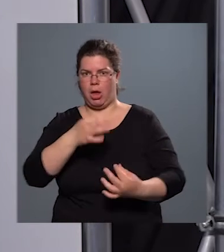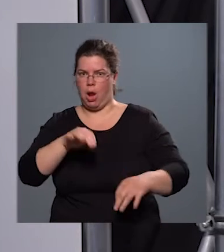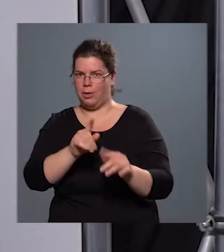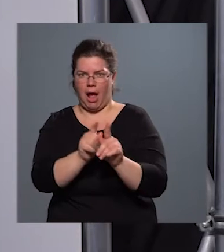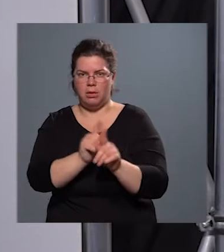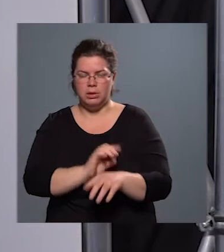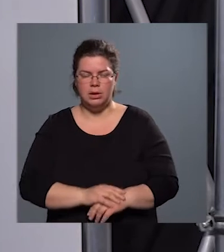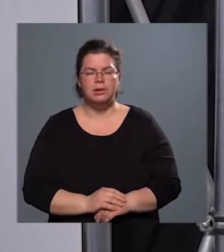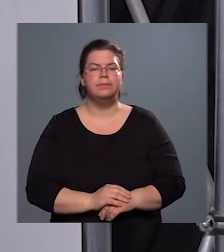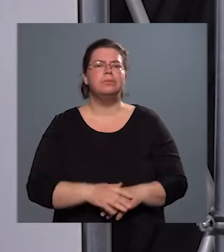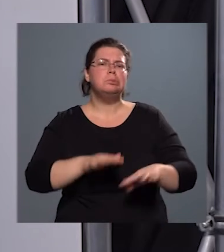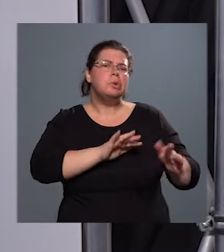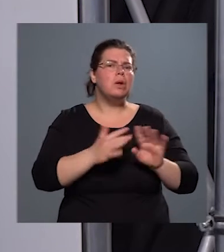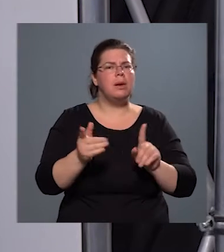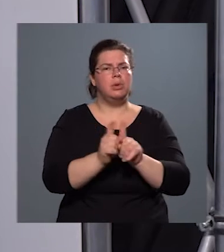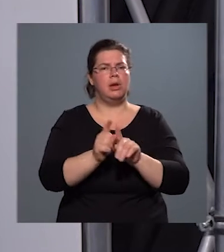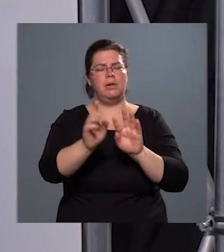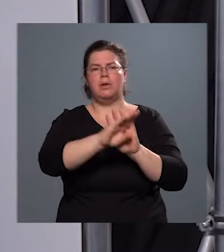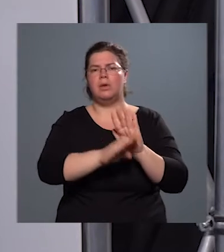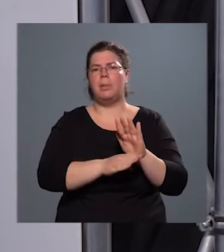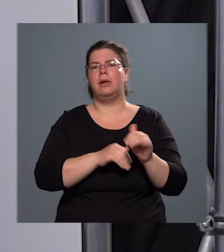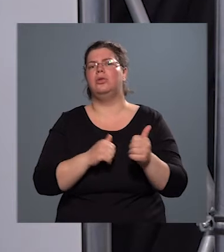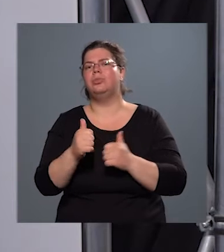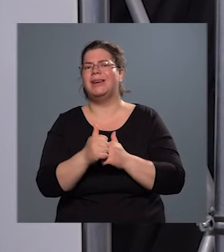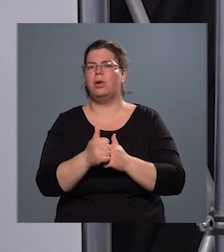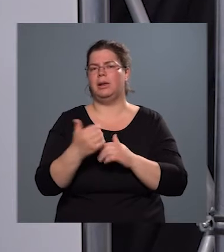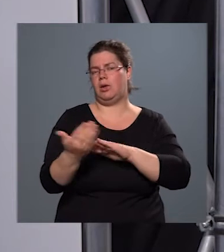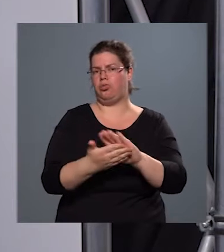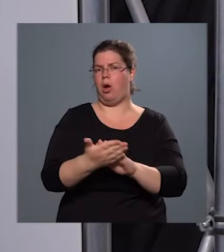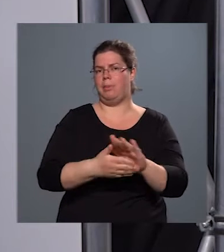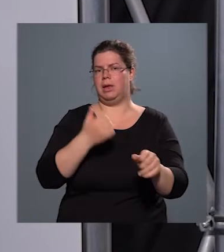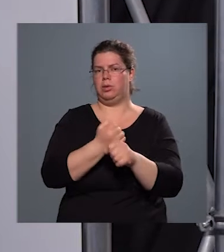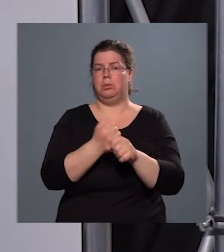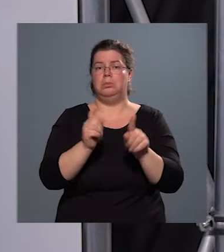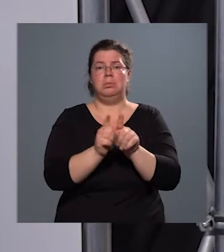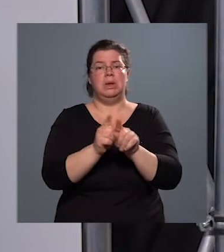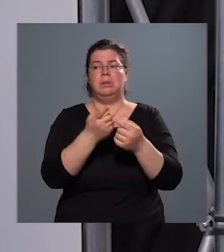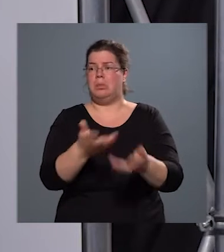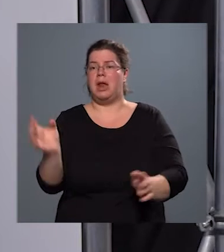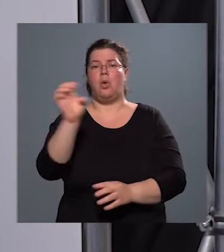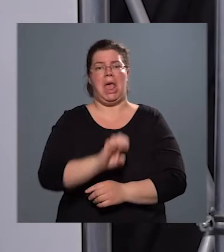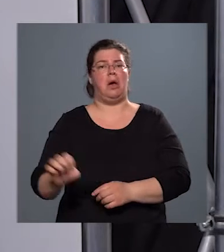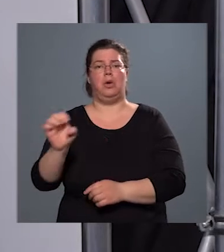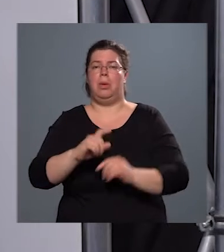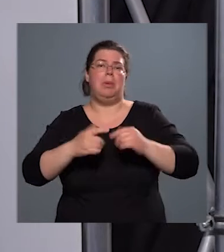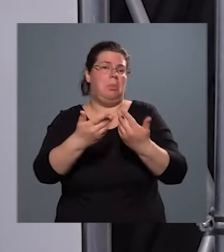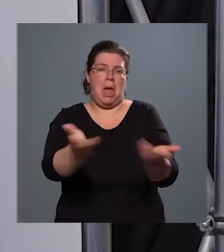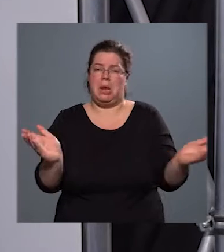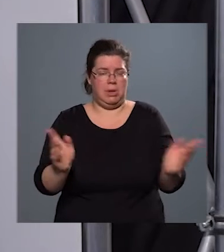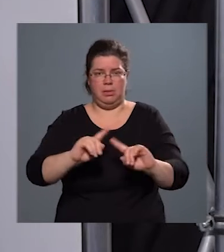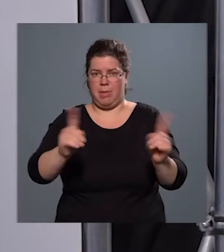Mi nagyjából ugyanazon szabályok és prioritások alapján dolgozunk, mint bárhol Európában, bármelyik másik kórház.